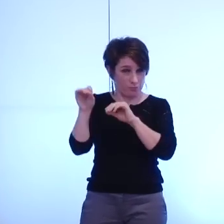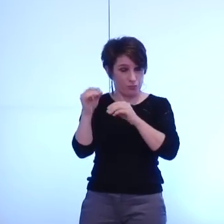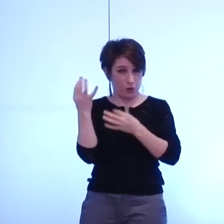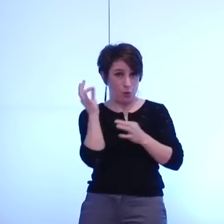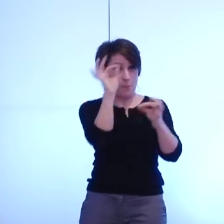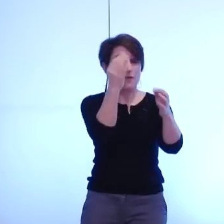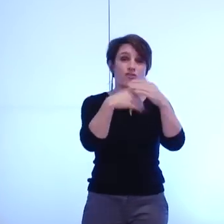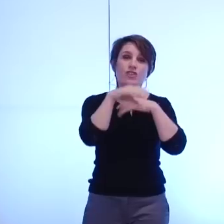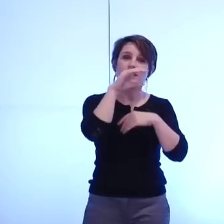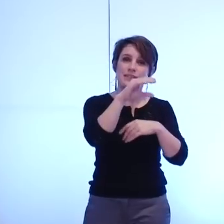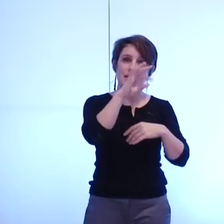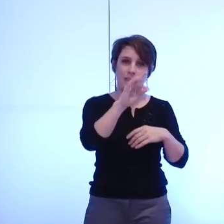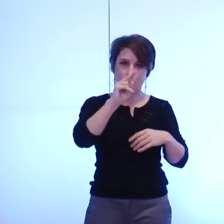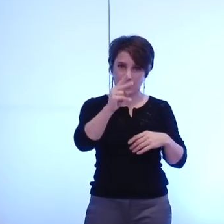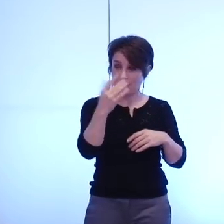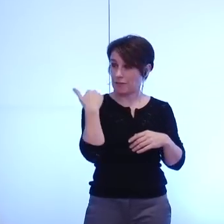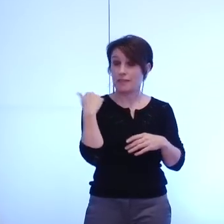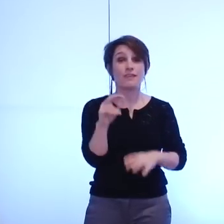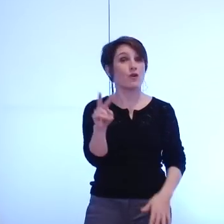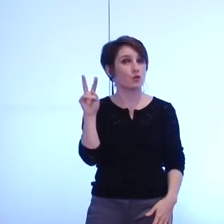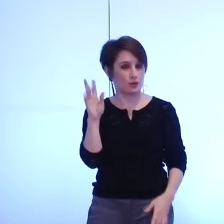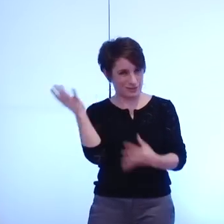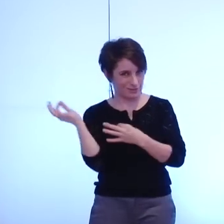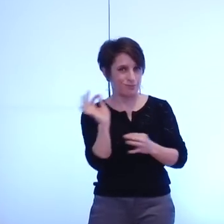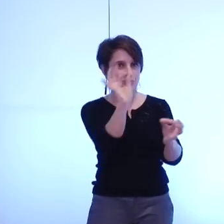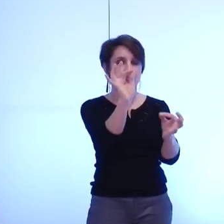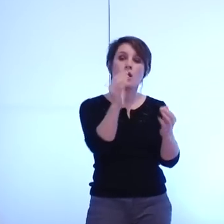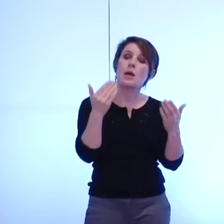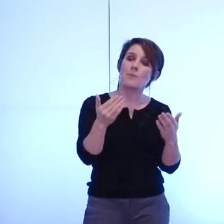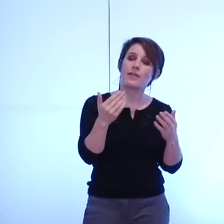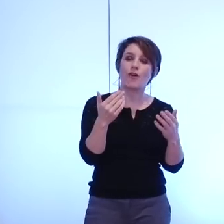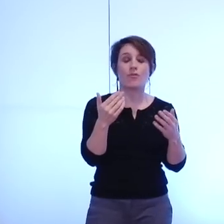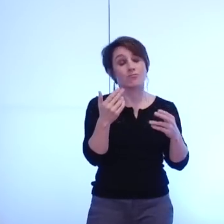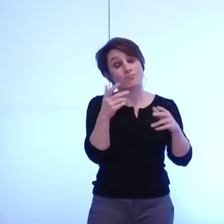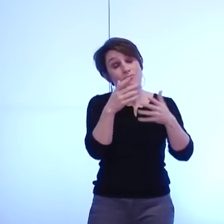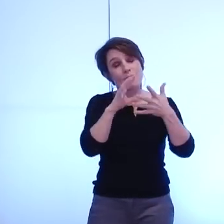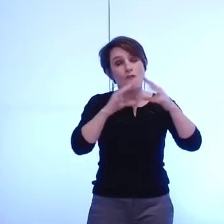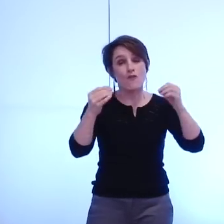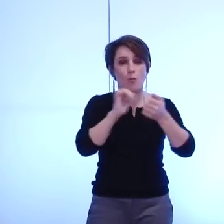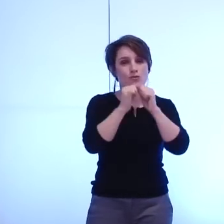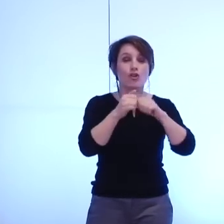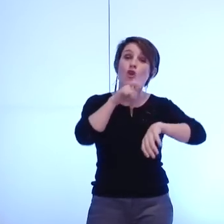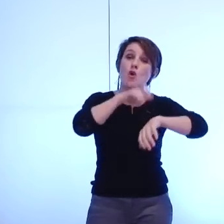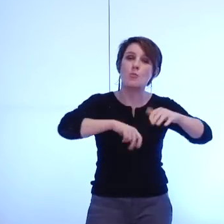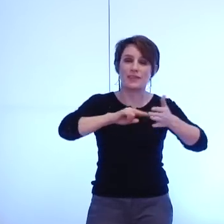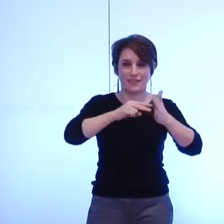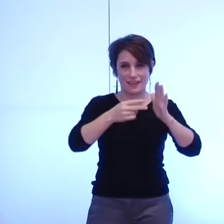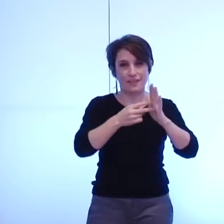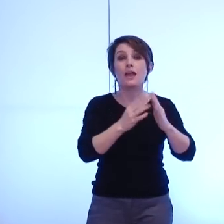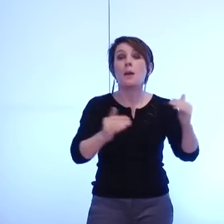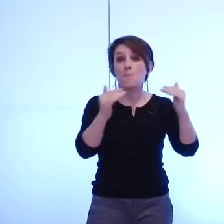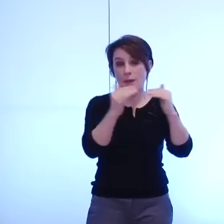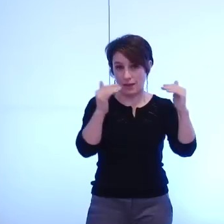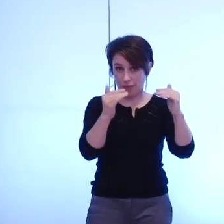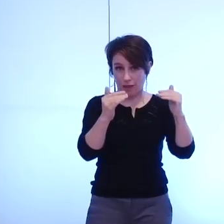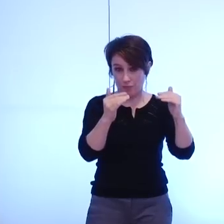sous une nouvelle forme puisque nous sommes maintenant en comité technique même si la ville de Grenoble a souhaité maintenir un paritarisme qui n'était